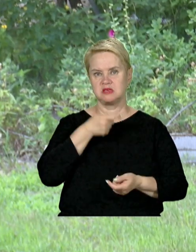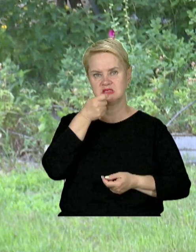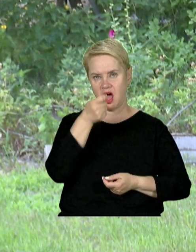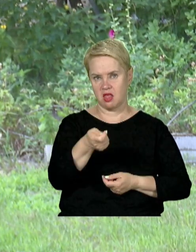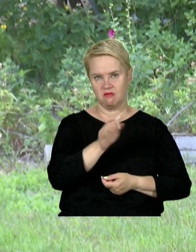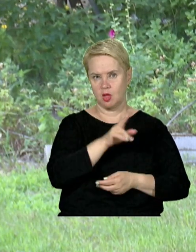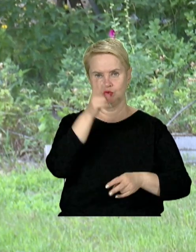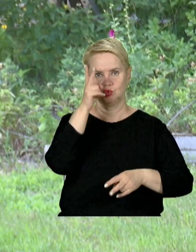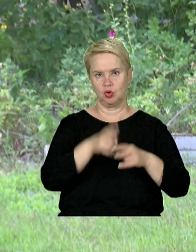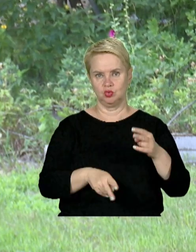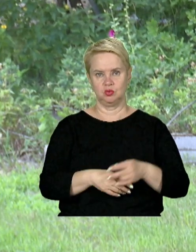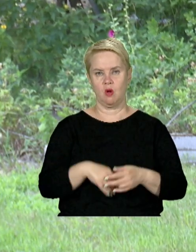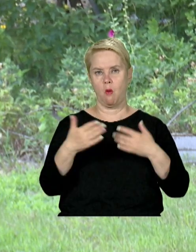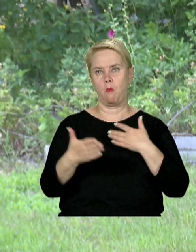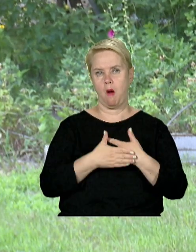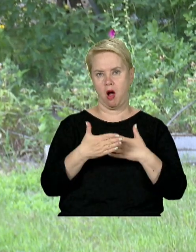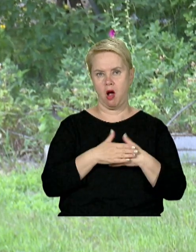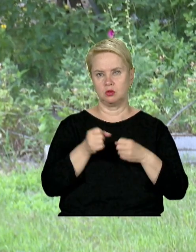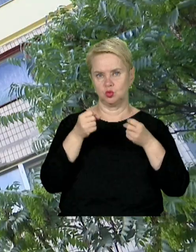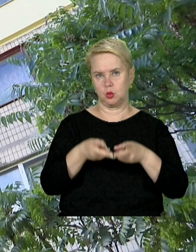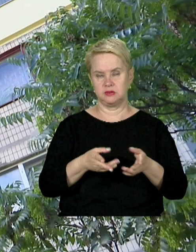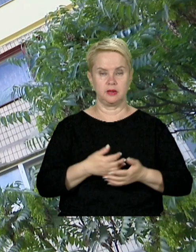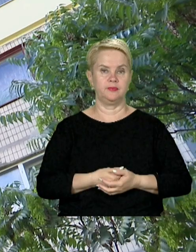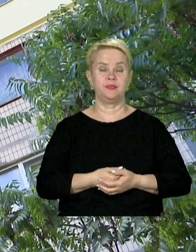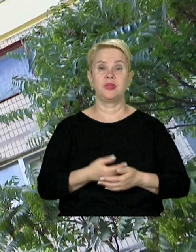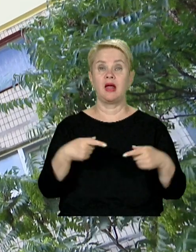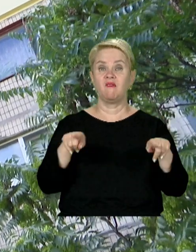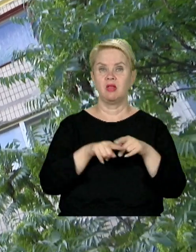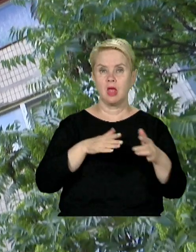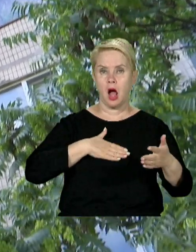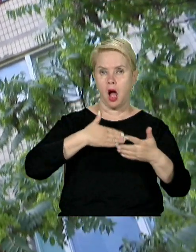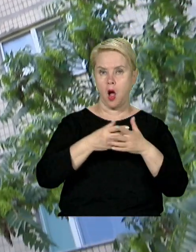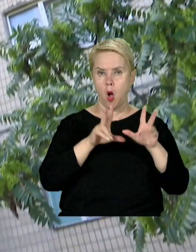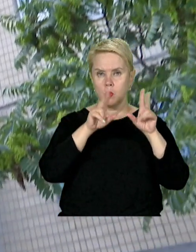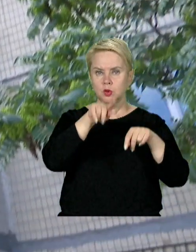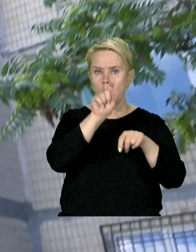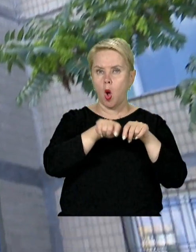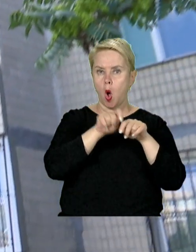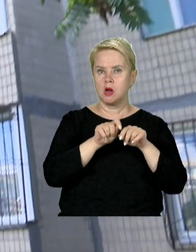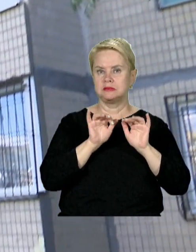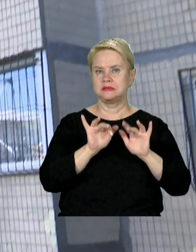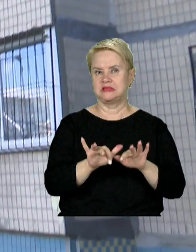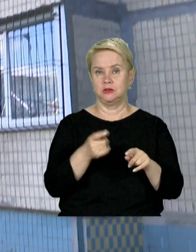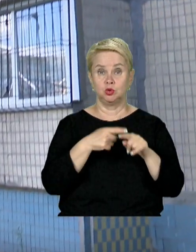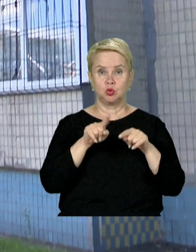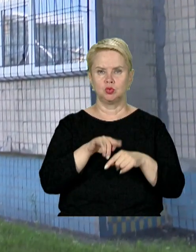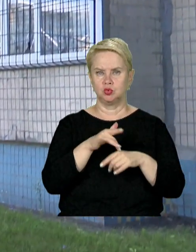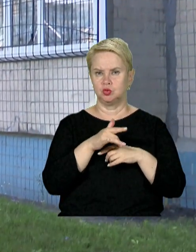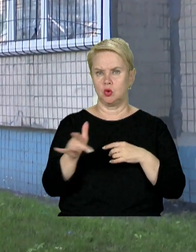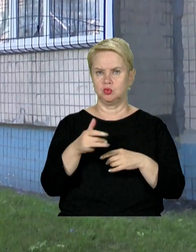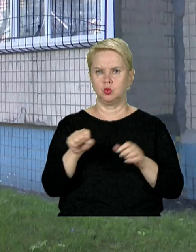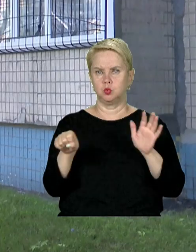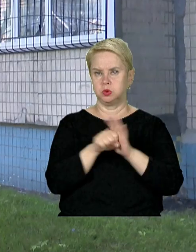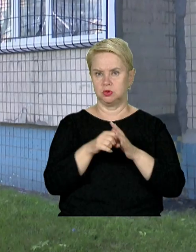не закінчилась покаранням злоумисника. Відтак, активісти обіцяють контролювати слідство, аби цього разу жорстоке